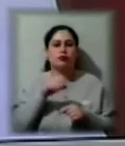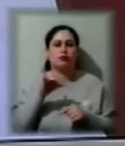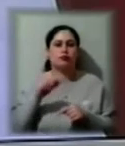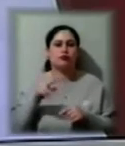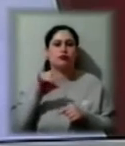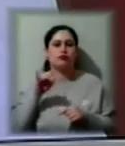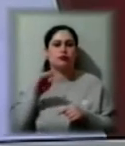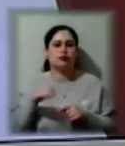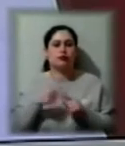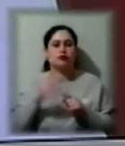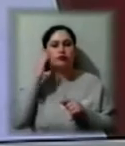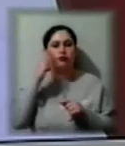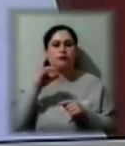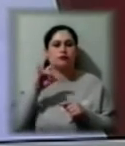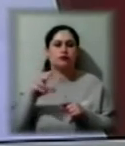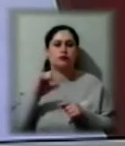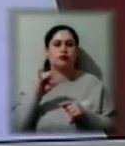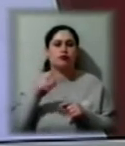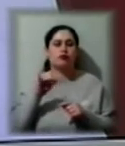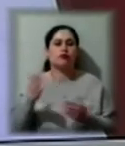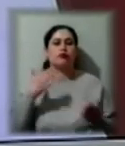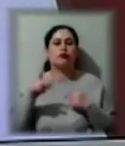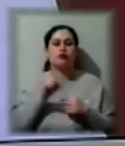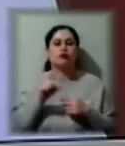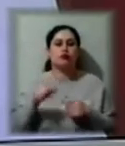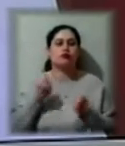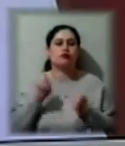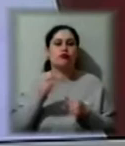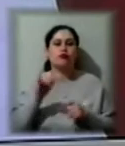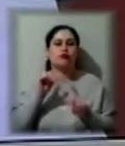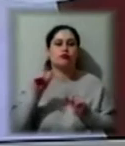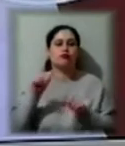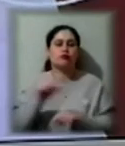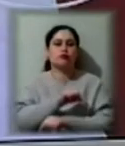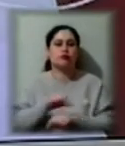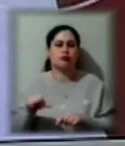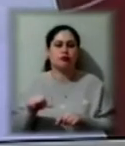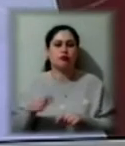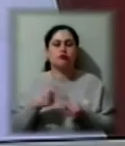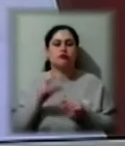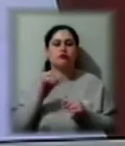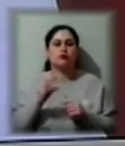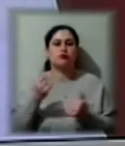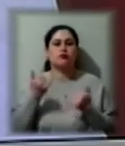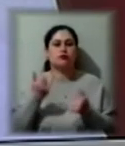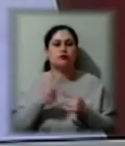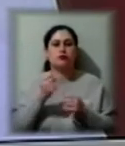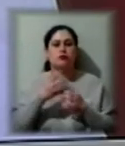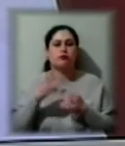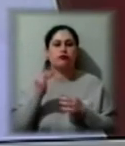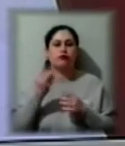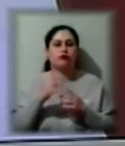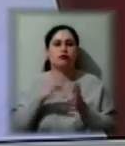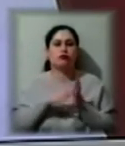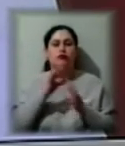МЗС України Дмитро Кулева закликав українців утриматися від подорожей за кордон. Станом на сьогодні, 15 квітня, на 9-ту годину в Україні